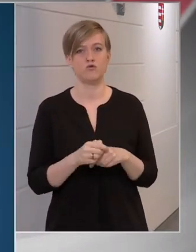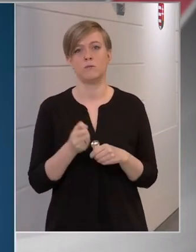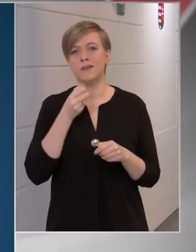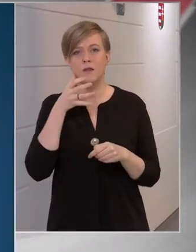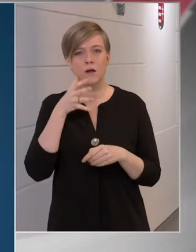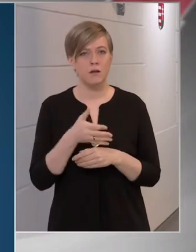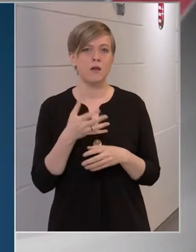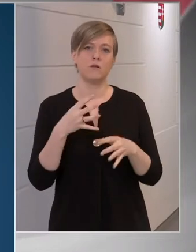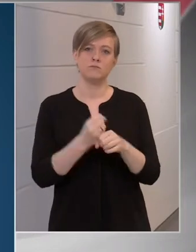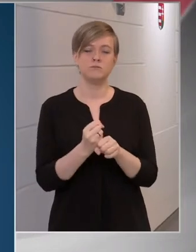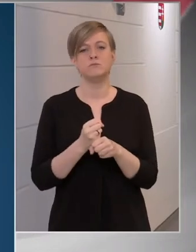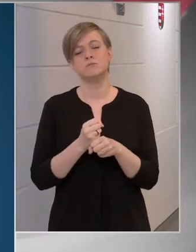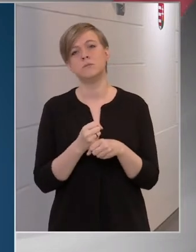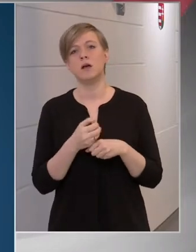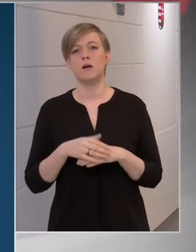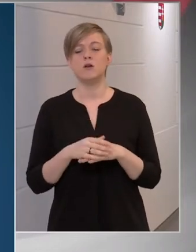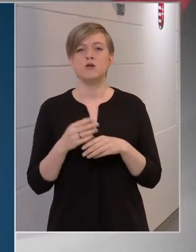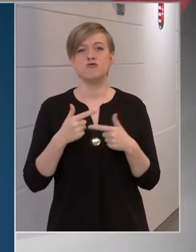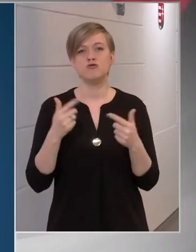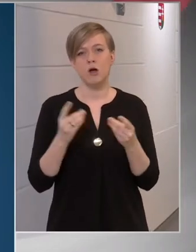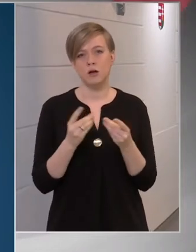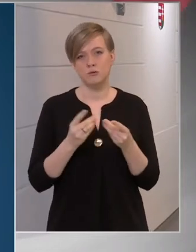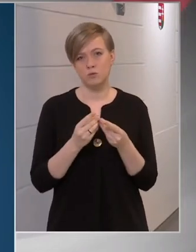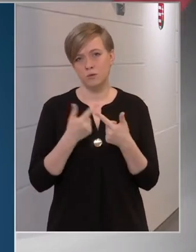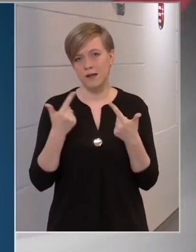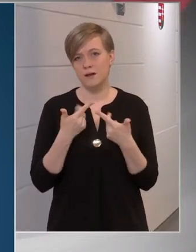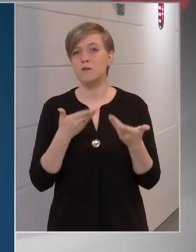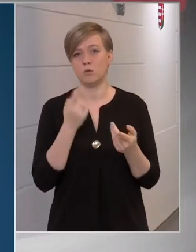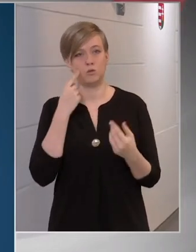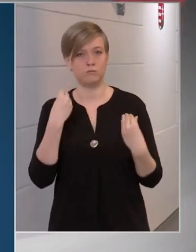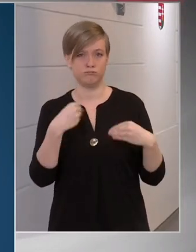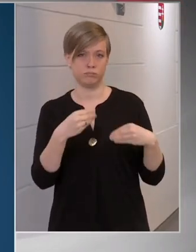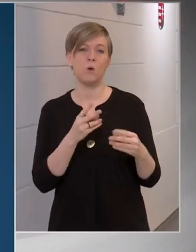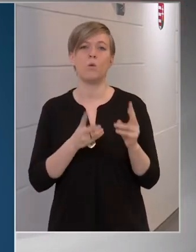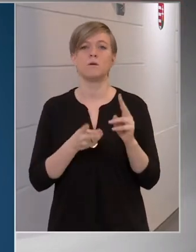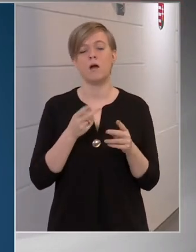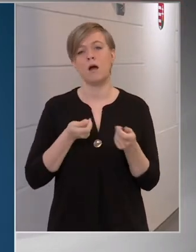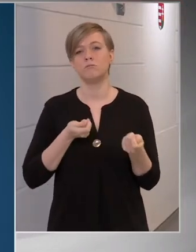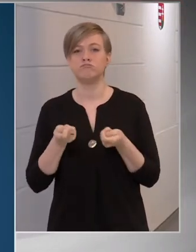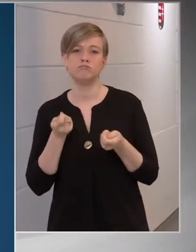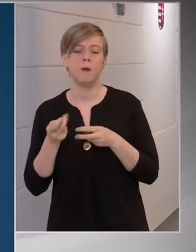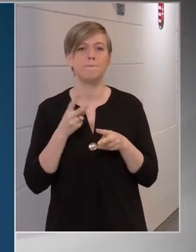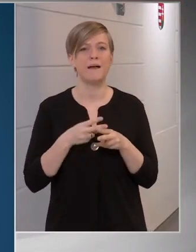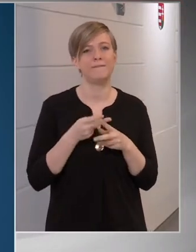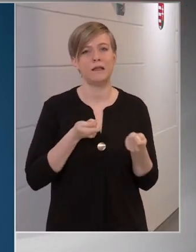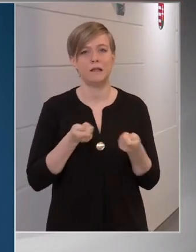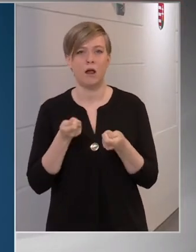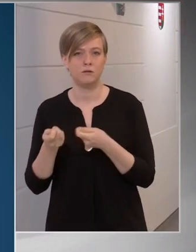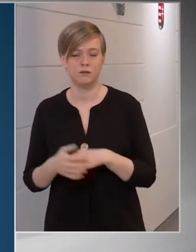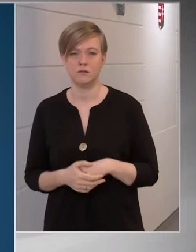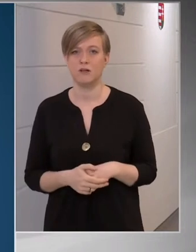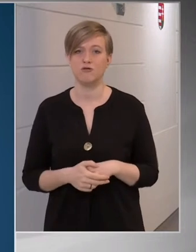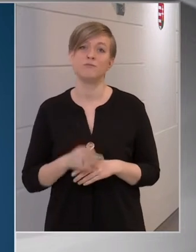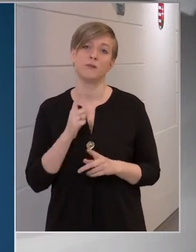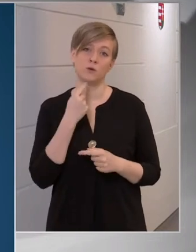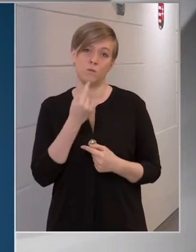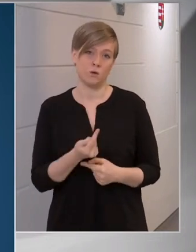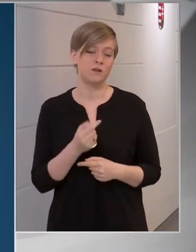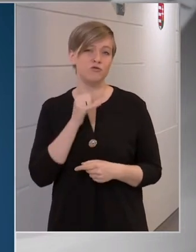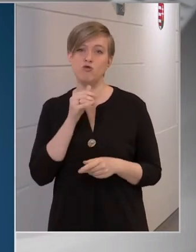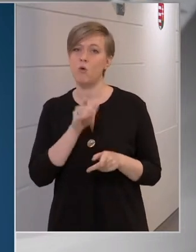sajtótájékoztatót, ők be tudnak számolni arról, hogy a beteg irányításhoz hogyan zajdik. Azt tudjuk mondani, hogy nincs olyan térség,